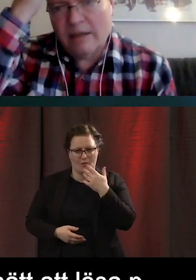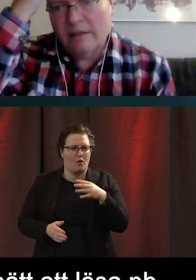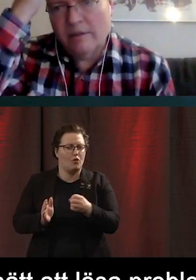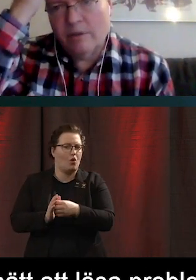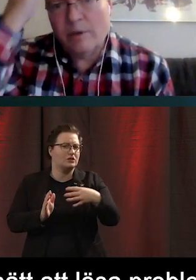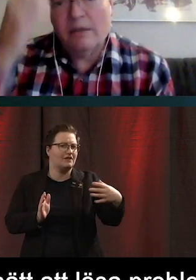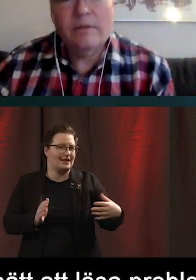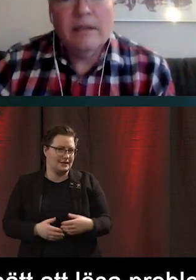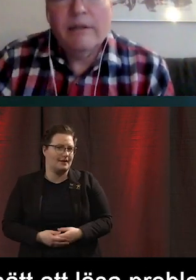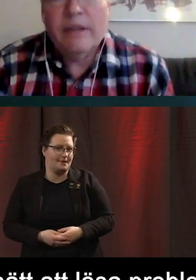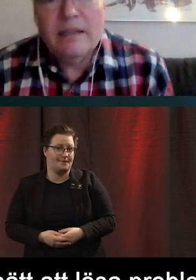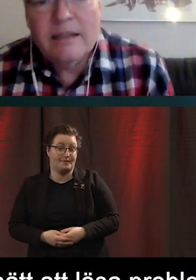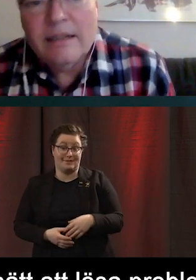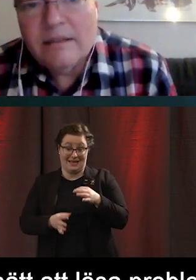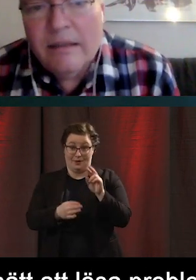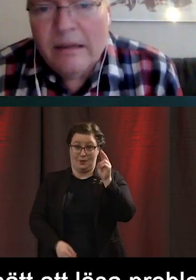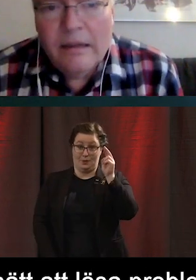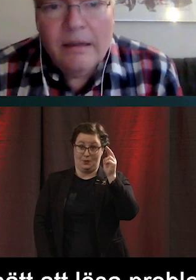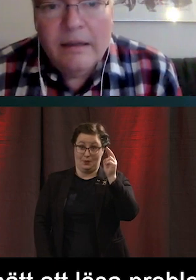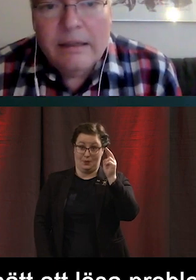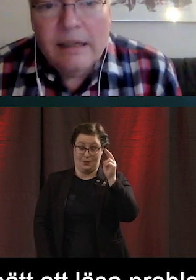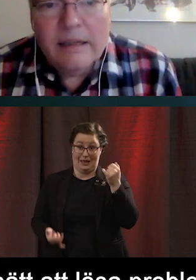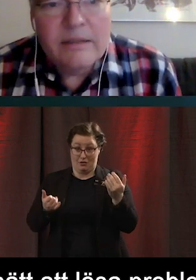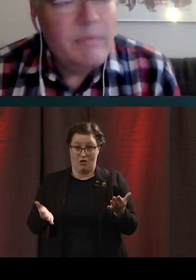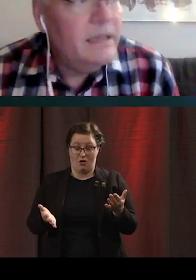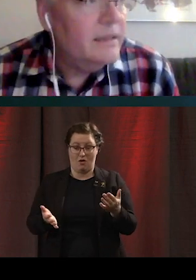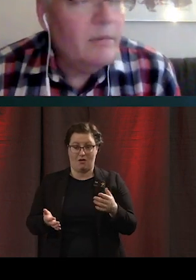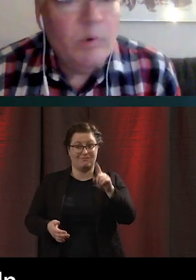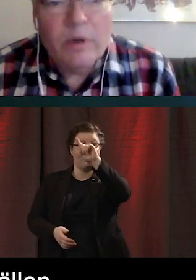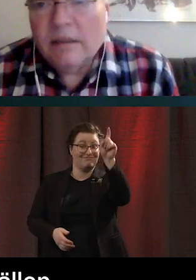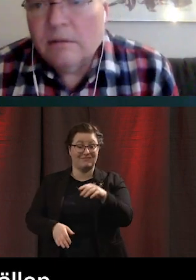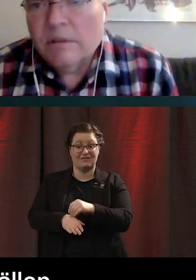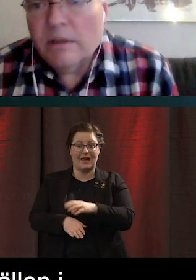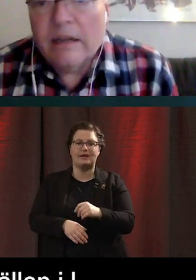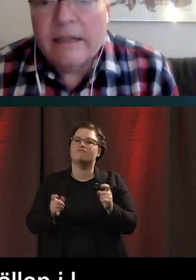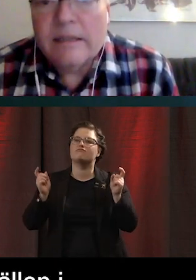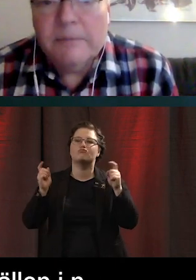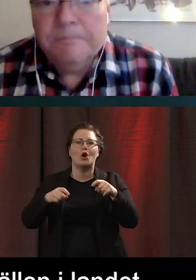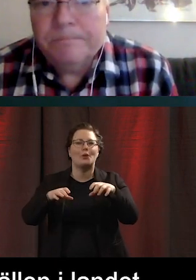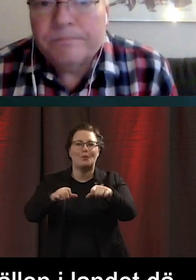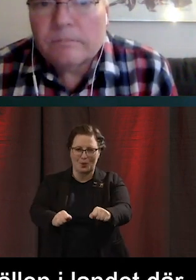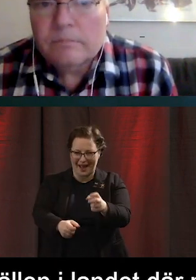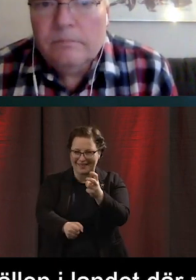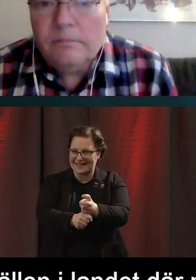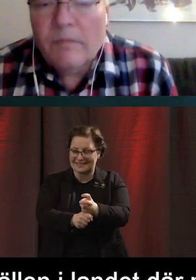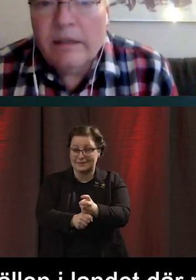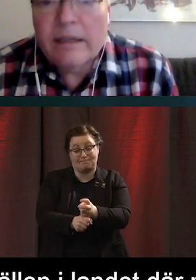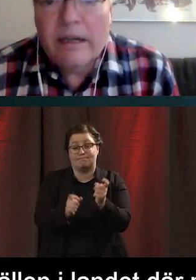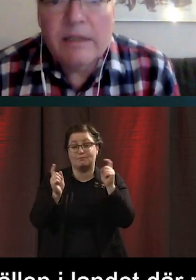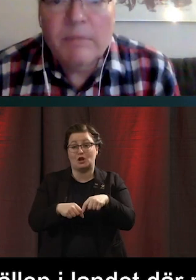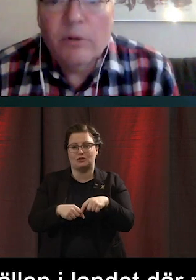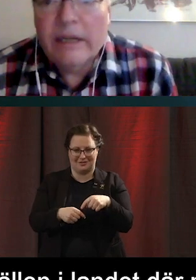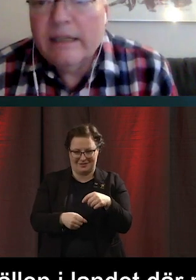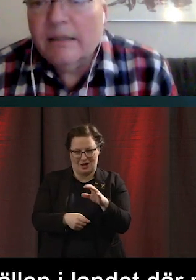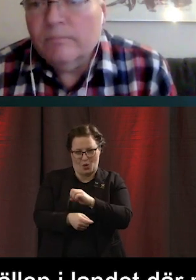Ja men just nu så är det flera ställen i landet där man inte kan boka sådana här tester. Det